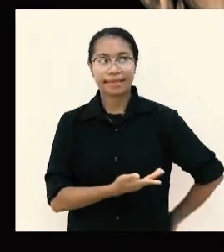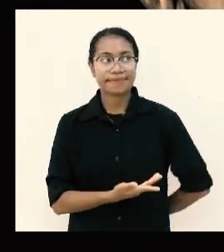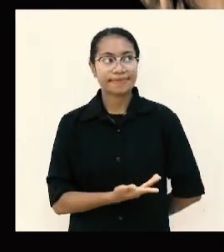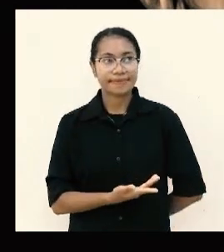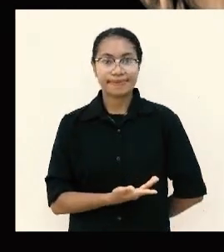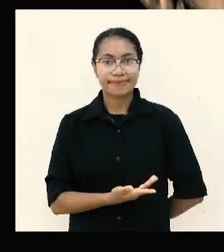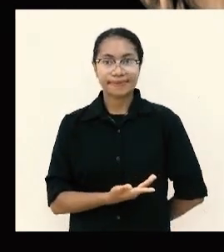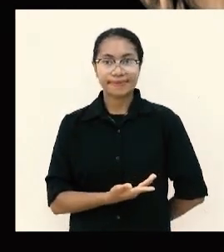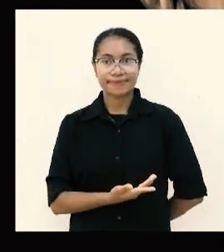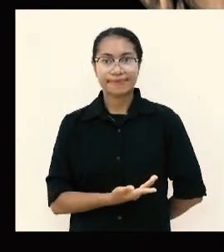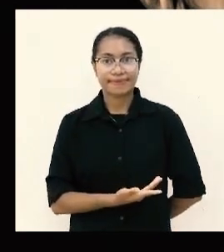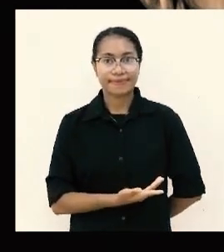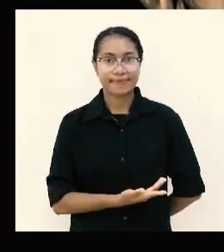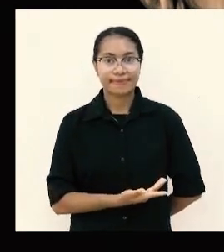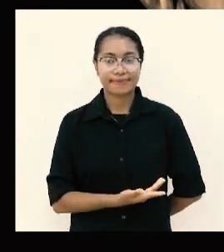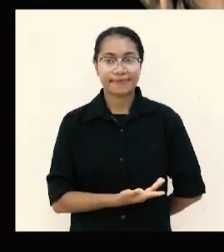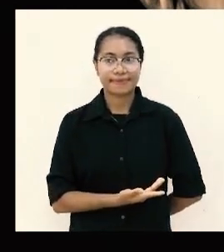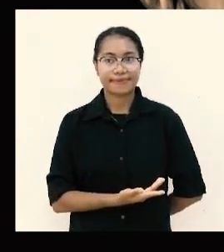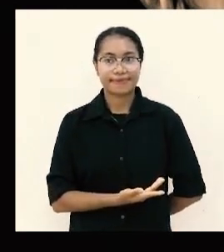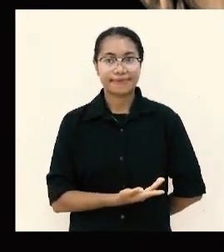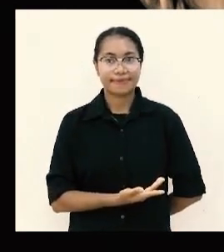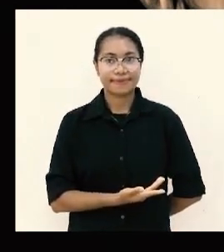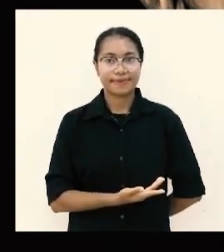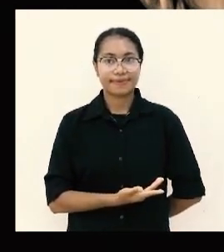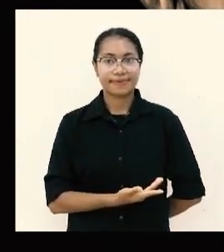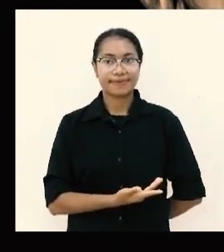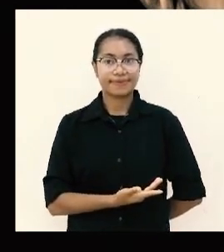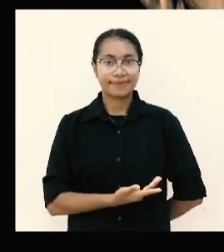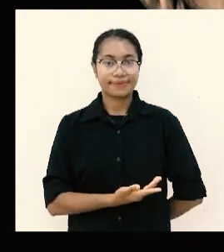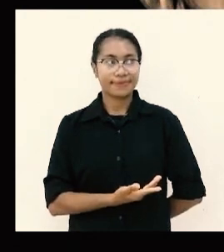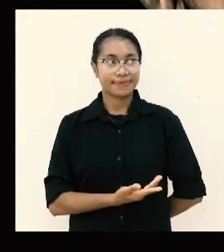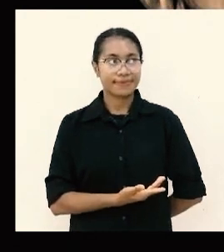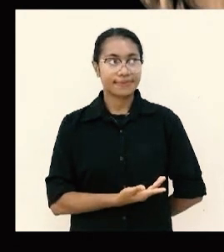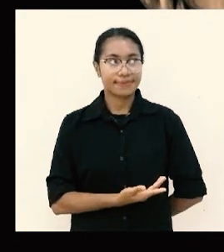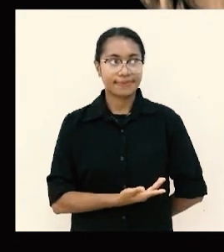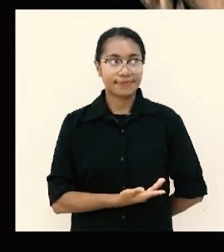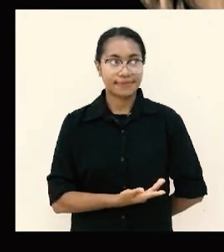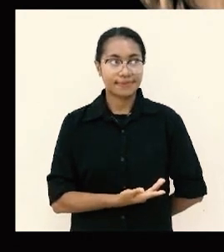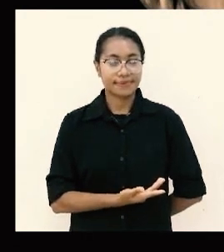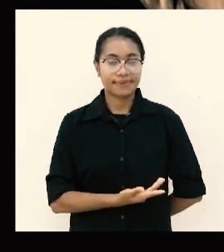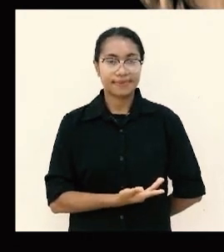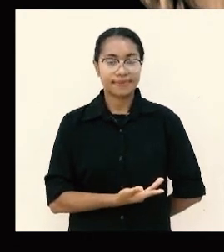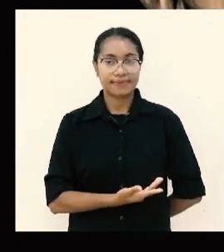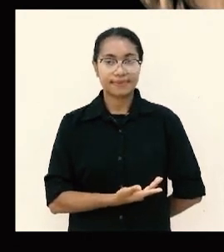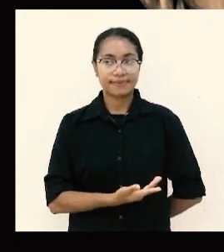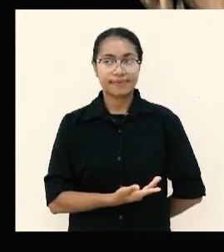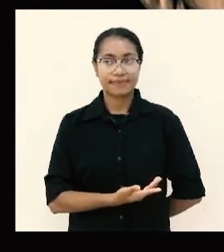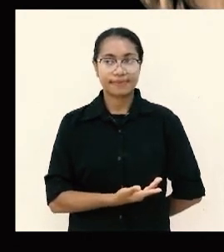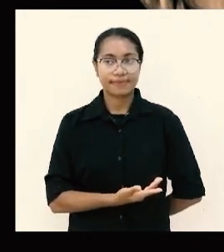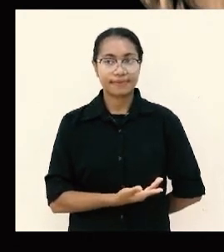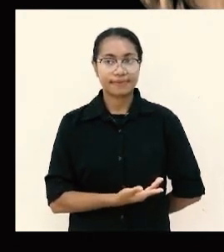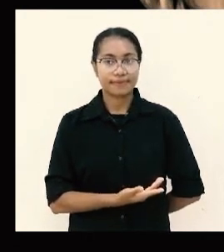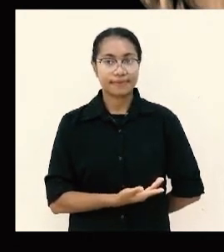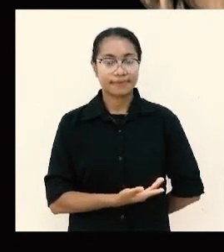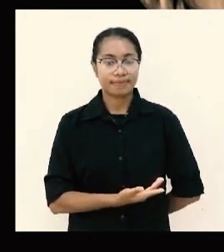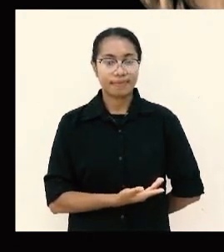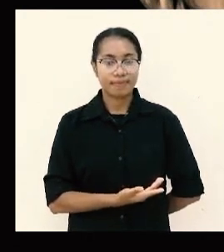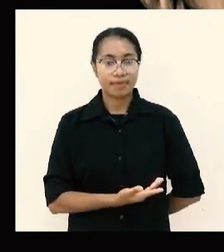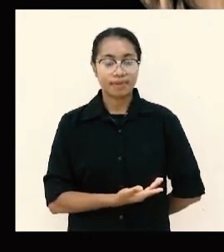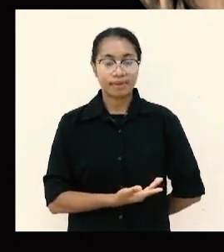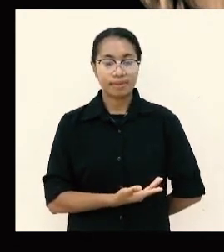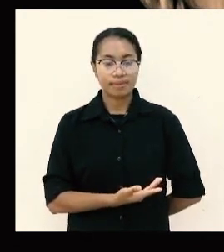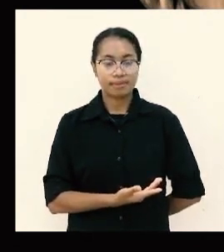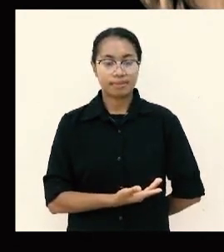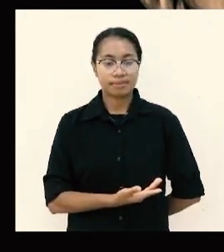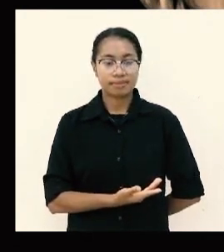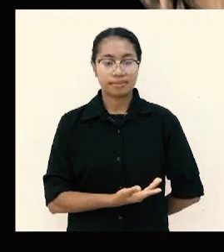Aku sangat bersuka cita dalam Tuhan bahwa akhirnya pikiranmu dan perasaanmu bertumbuh